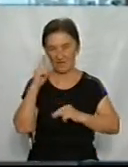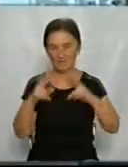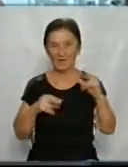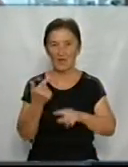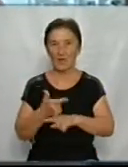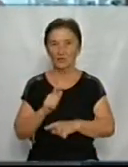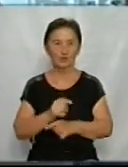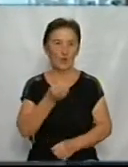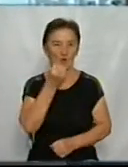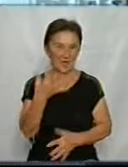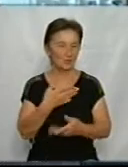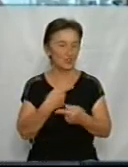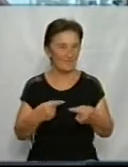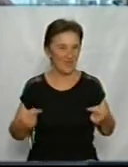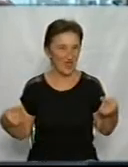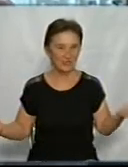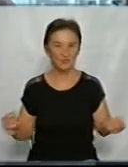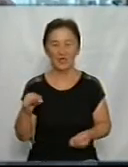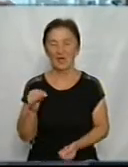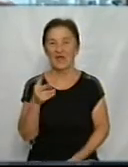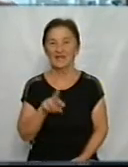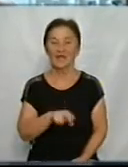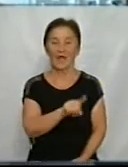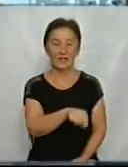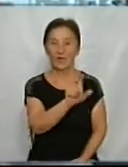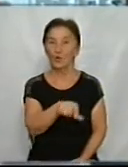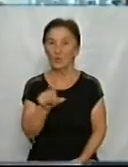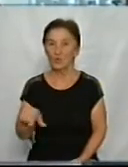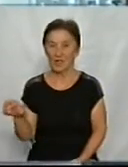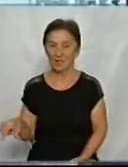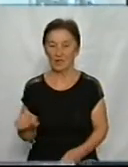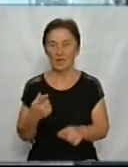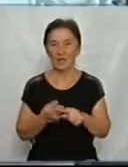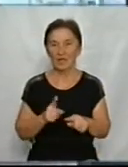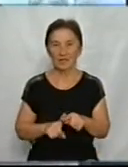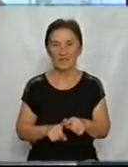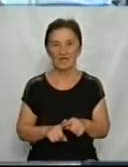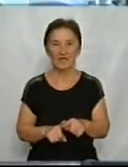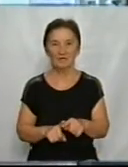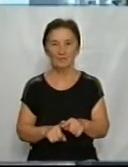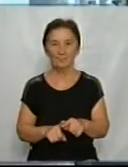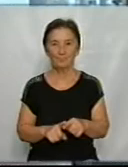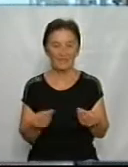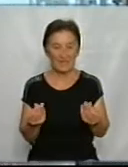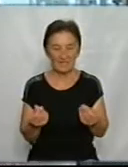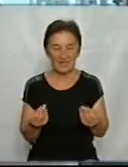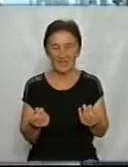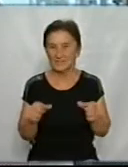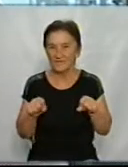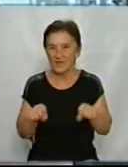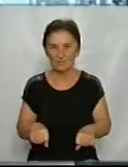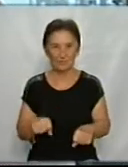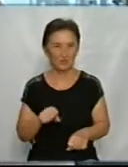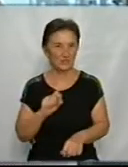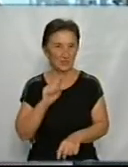хороша віща. І для тих людей, в яких не дуже хороші фінансові можливості,